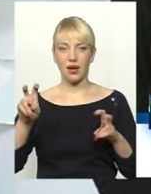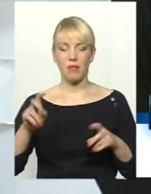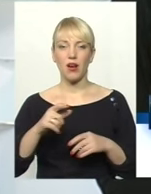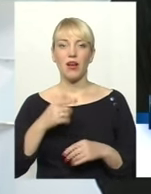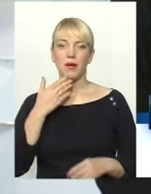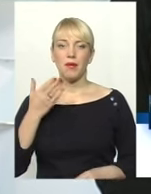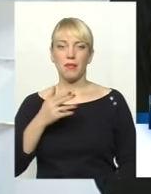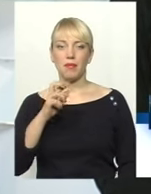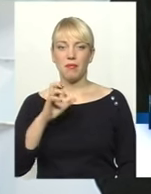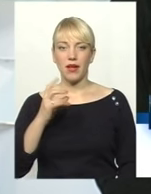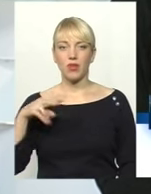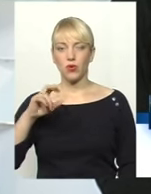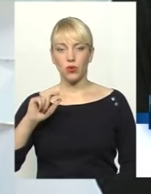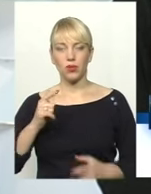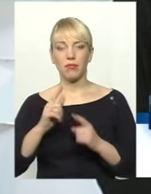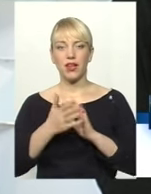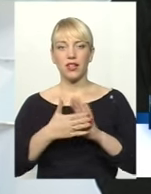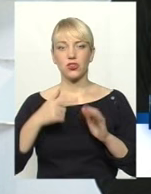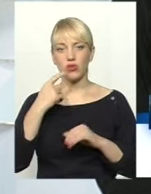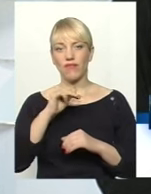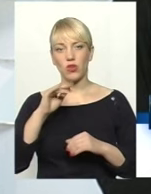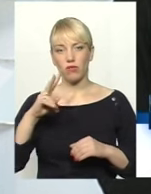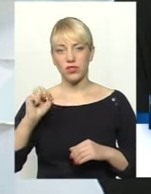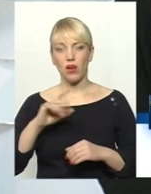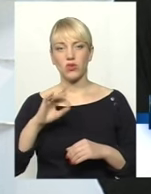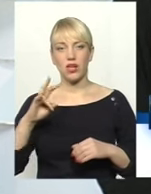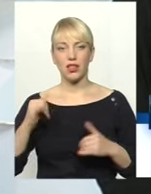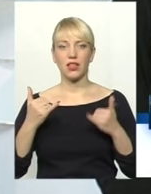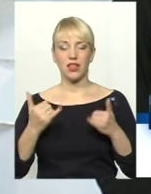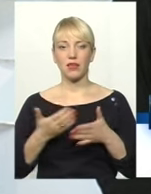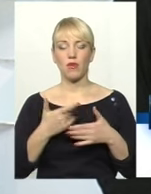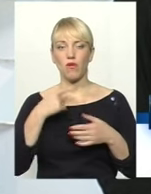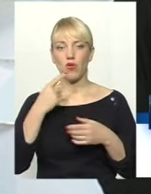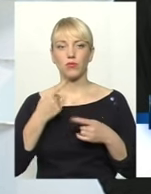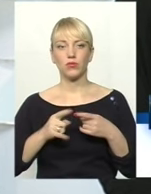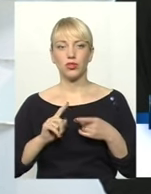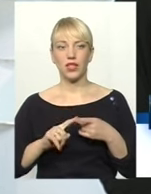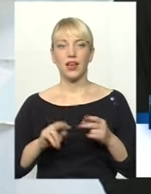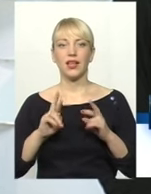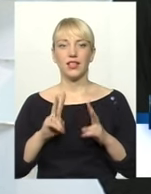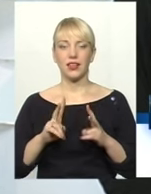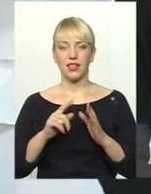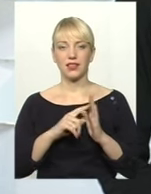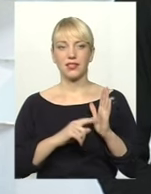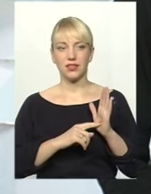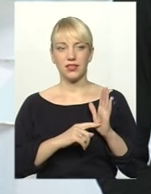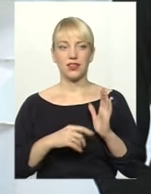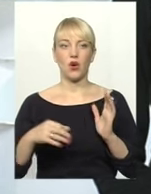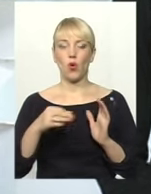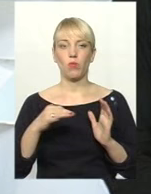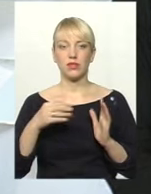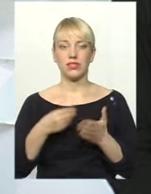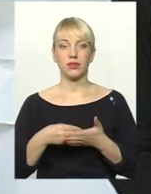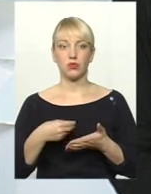Я Анна Бендюх, перекладна жестову мову Оксани Фіновської. І нині ми говоримо про те, як ділиться обласний